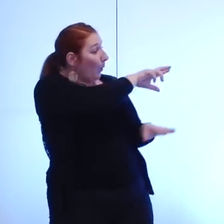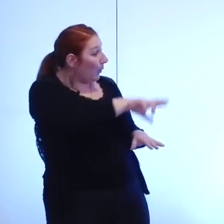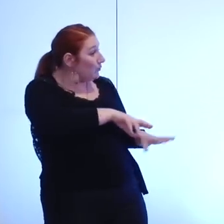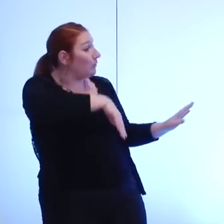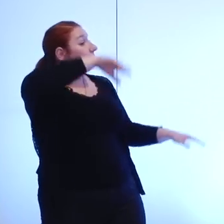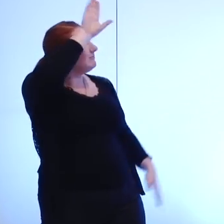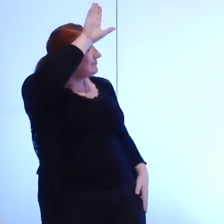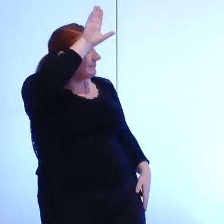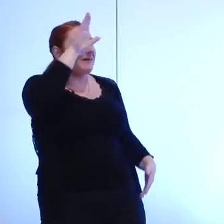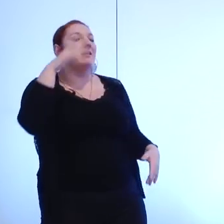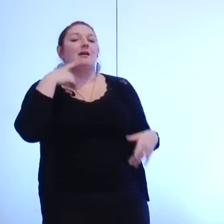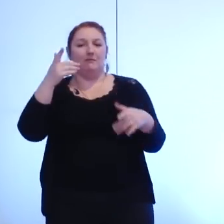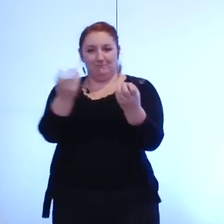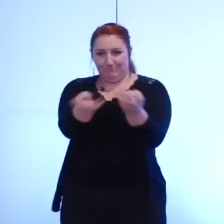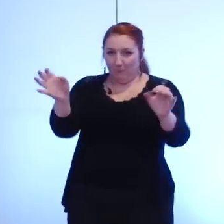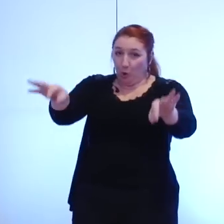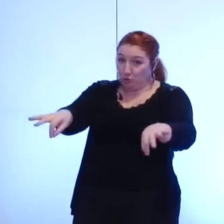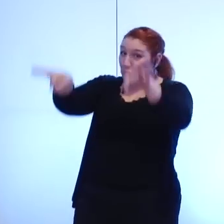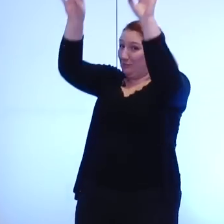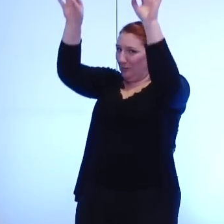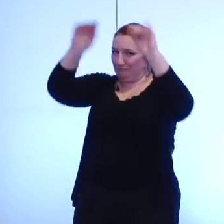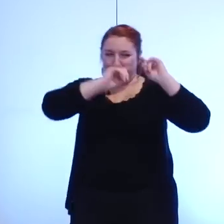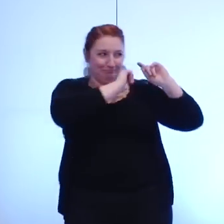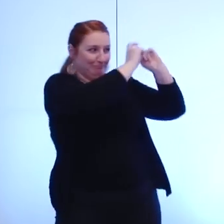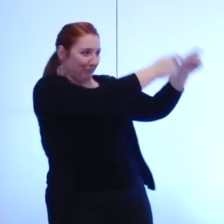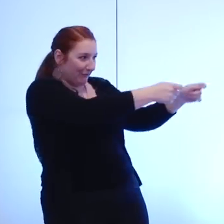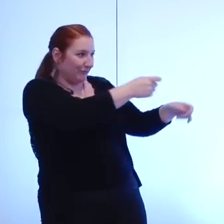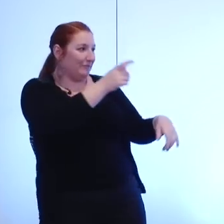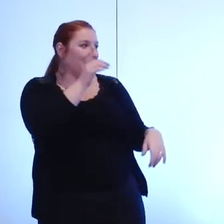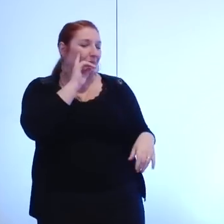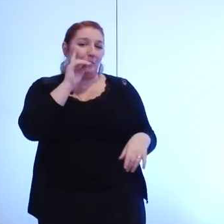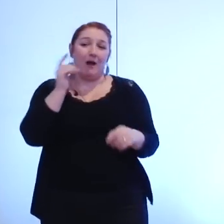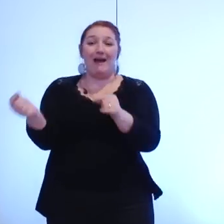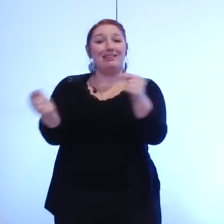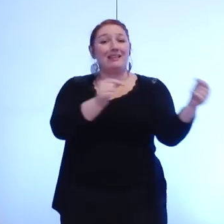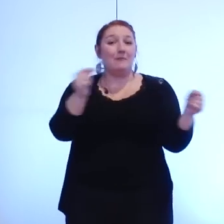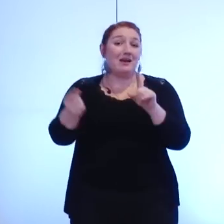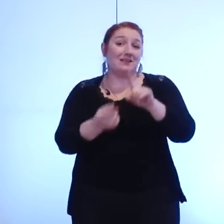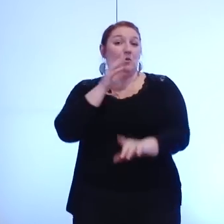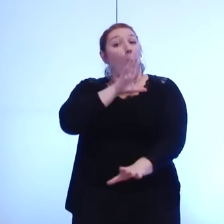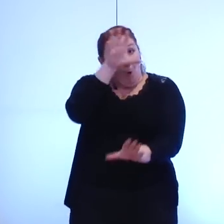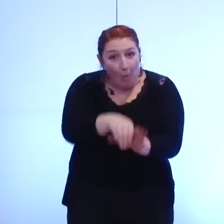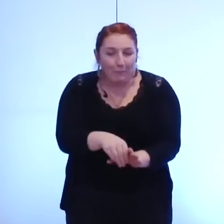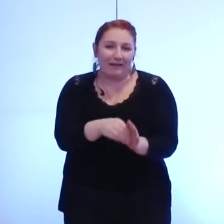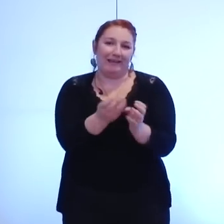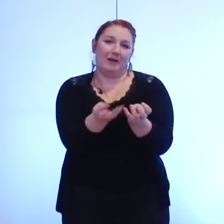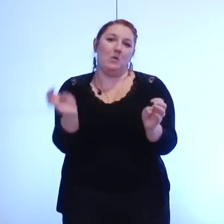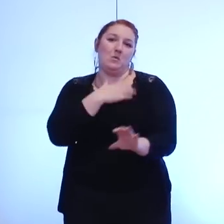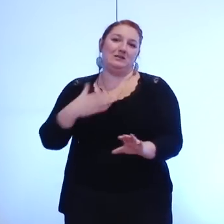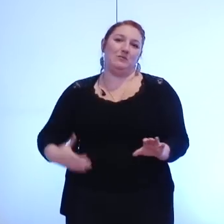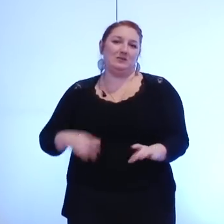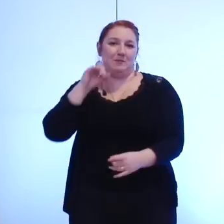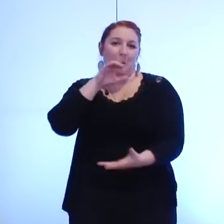mais c juste pour permettre à ce que nos débats fassent partie intégrante du conseil municipal et fassent partie également du procès verbal